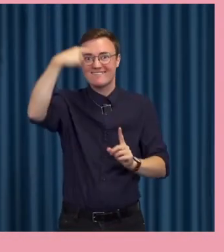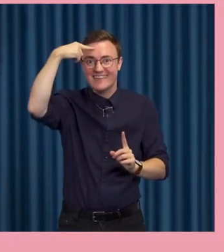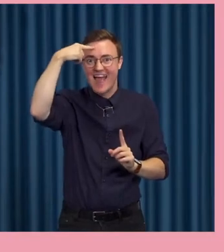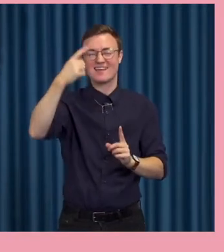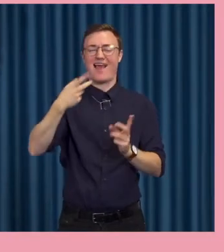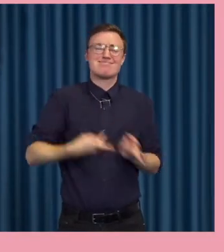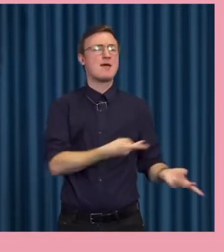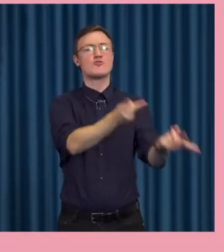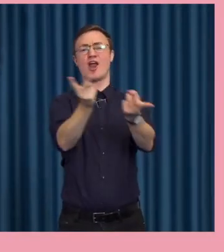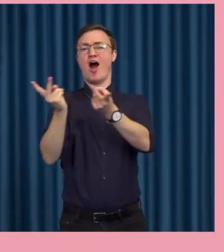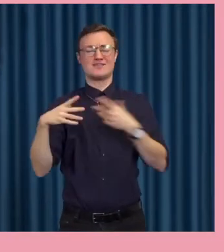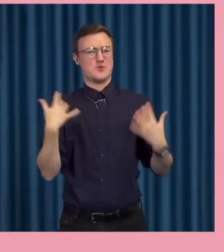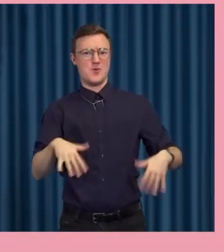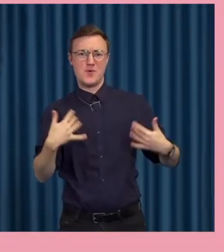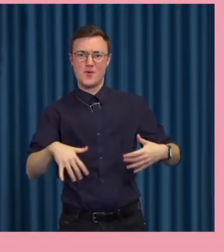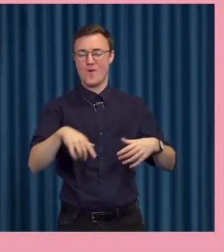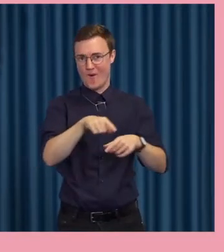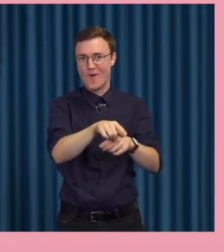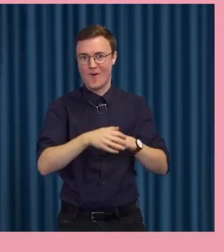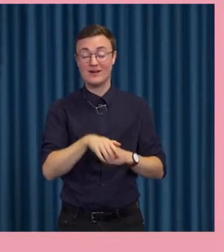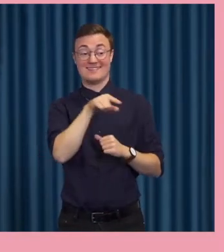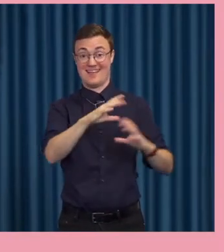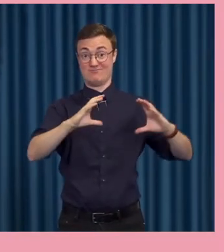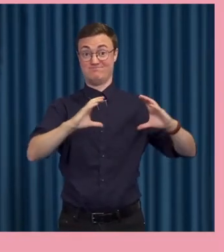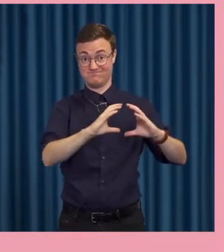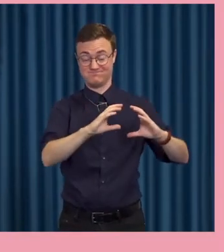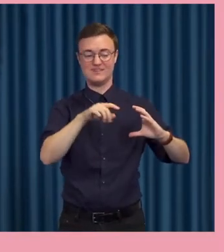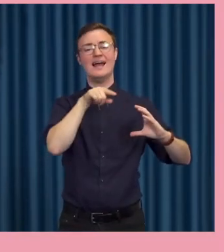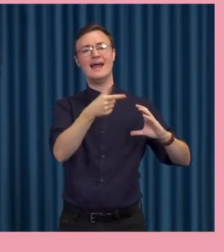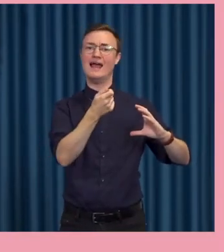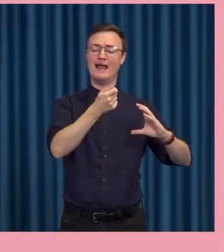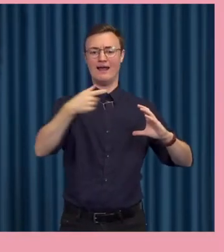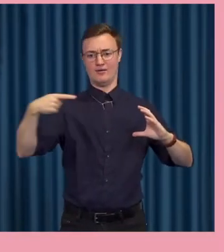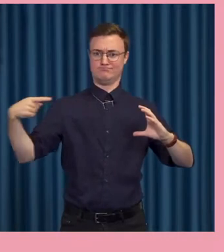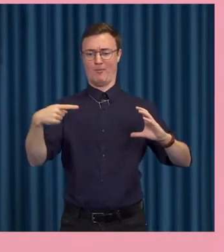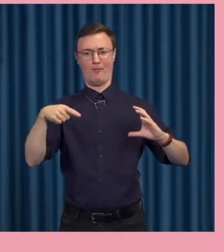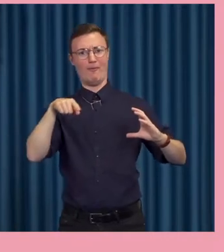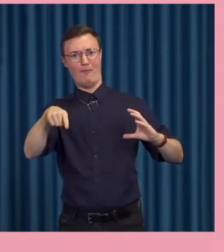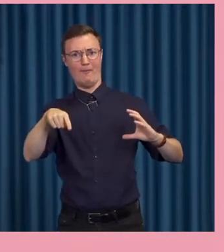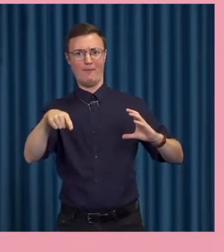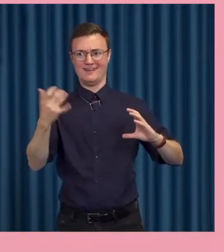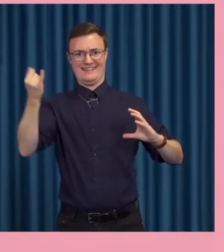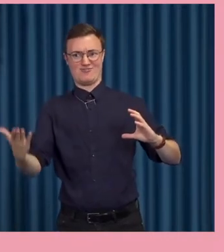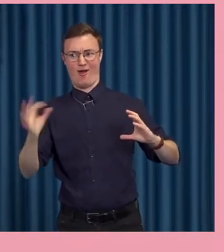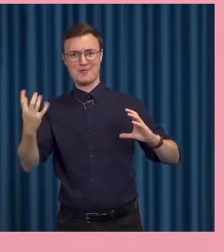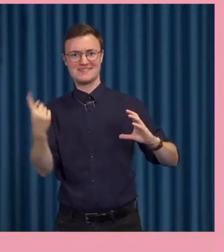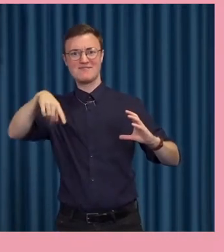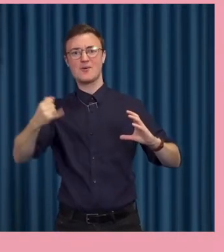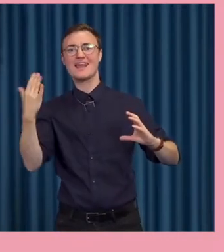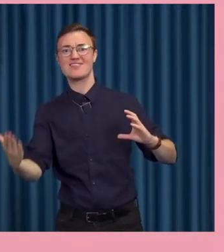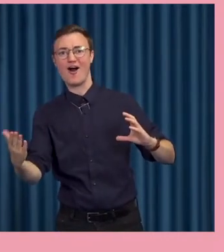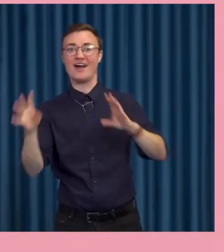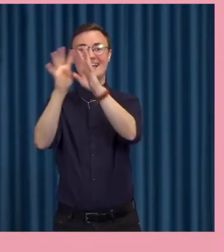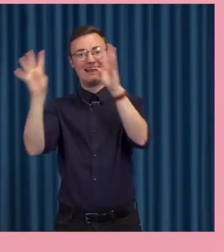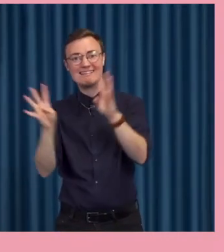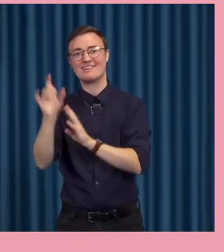demokratiserande idéer, fick väldigt stort uttryck. Det ställer jag som en liten kontrast till vad vi nu mer, alltså internet